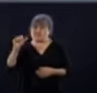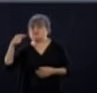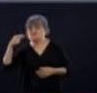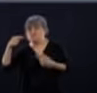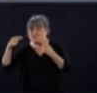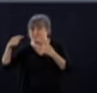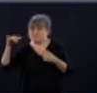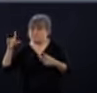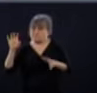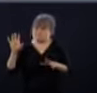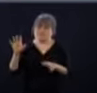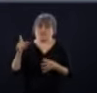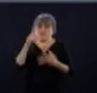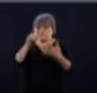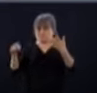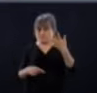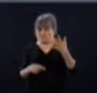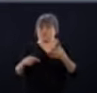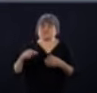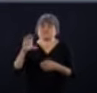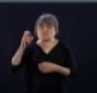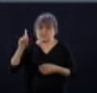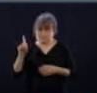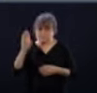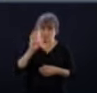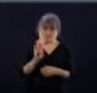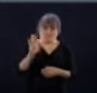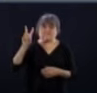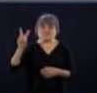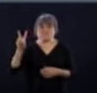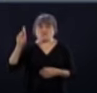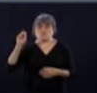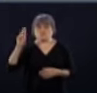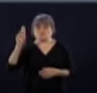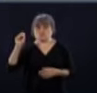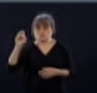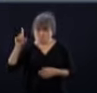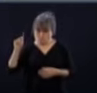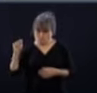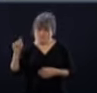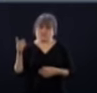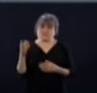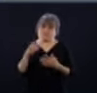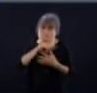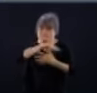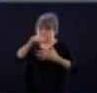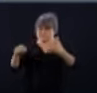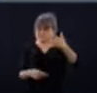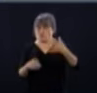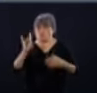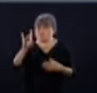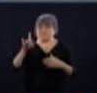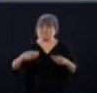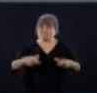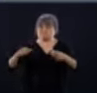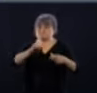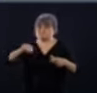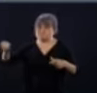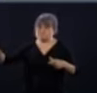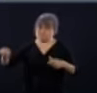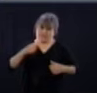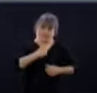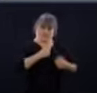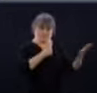CHSLD Benjamin-Victor-Rousselot. Donc, huit nouveaux endroits où des membres des Forces armées canadiennes vont pouvoir aller